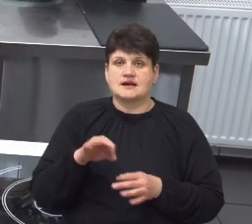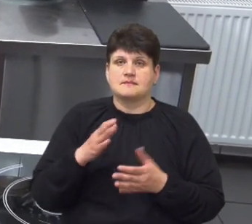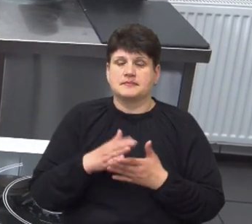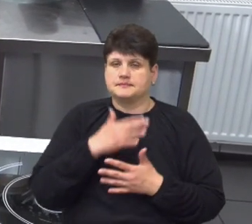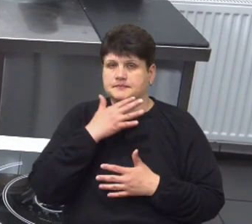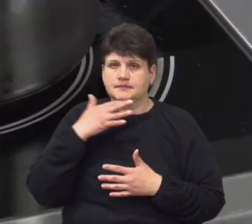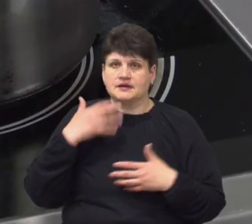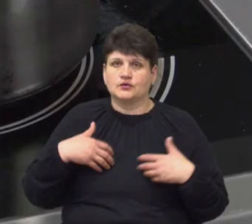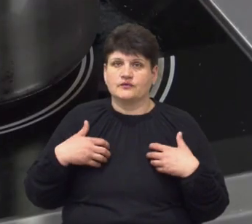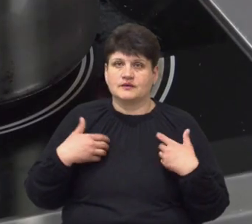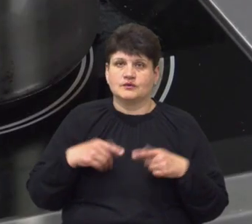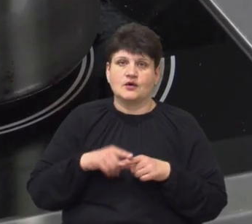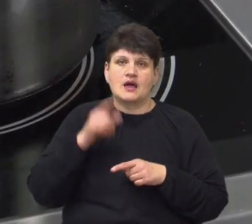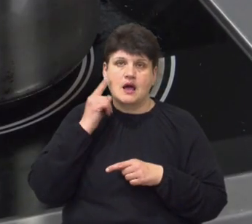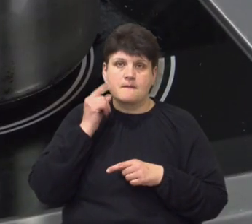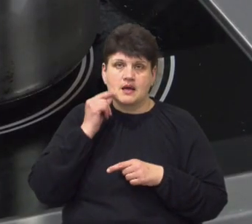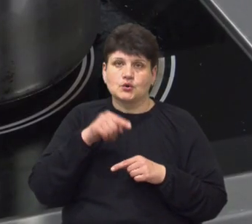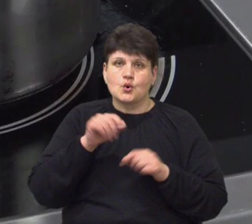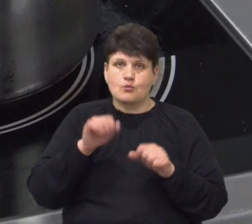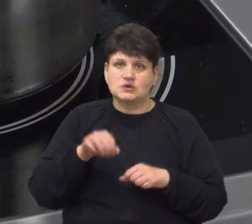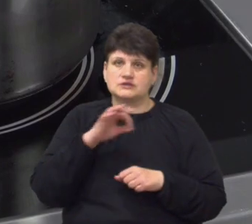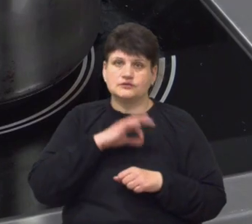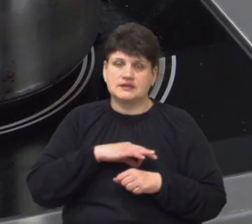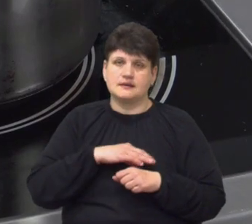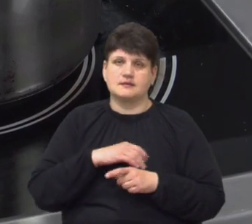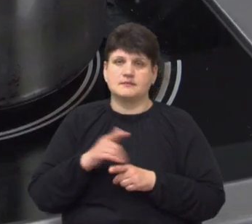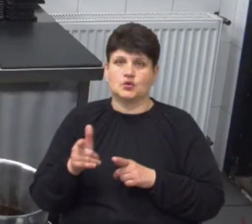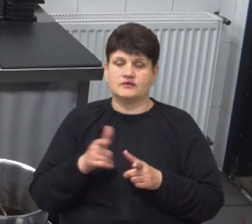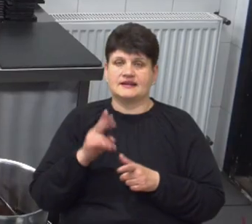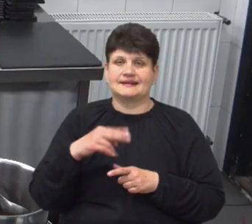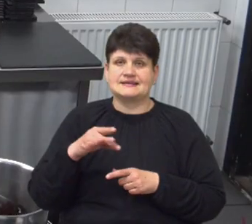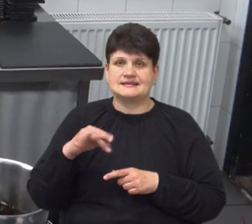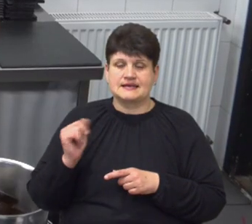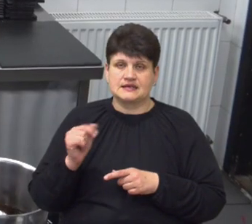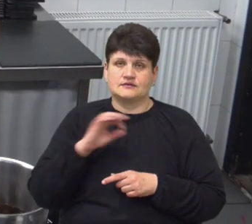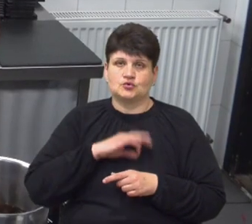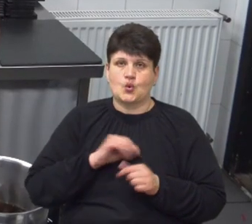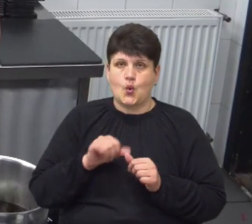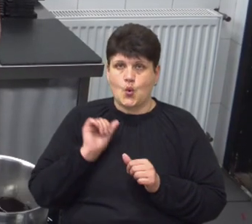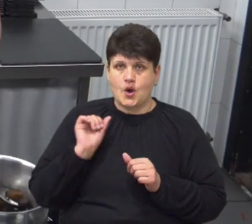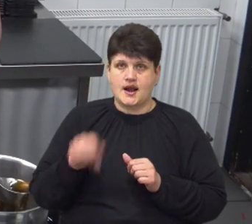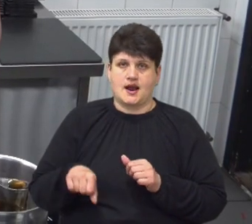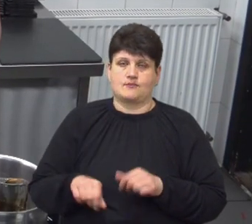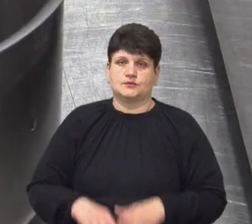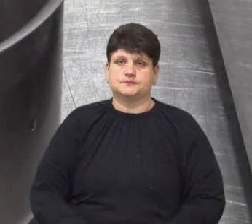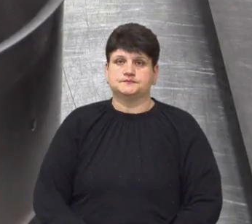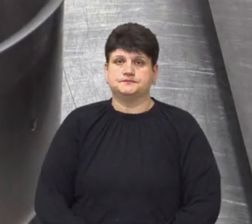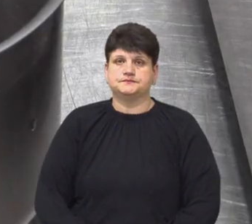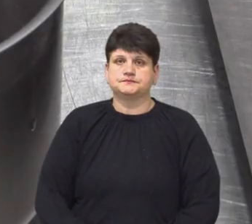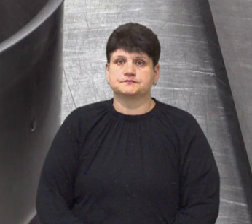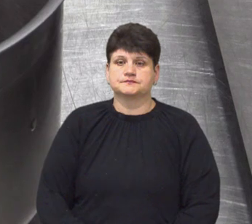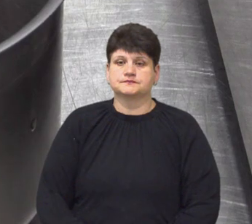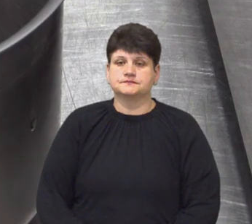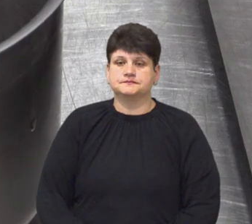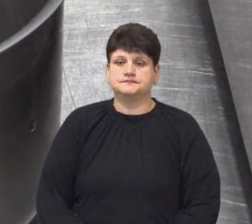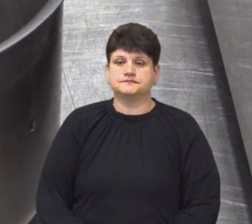за смаком нагадує мед. Його можна використовувати для приготування десертів, а також вживати окремо. Людмила Путькалець, Василь Панчук, Суспільне,